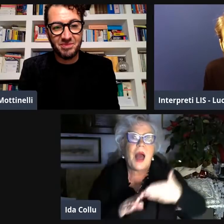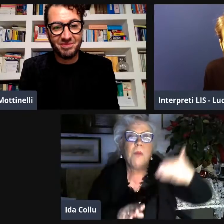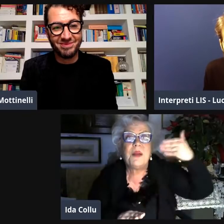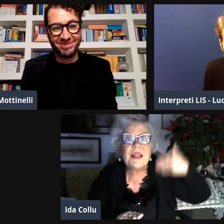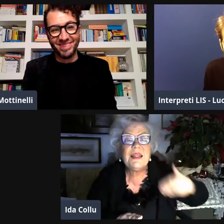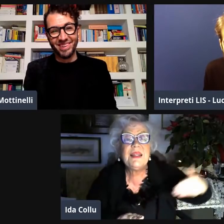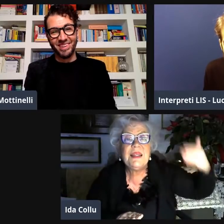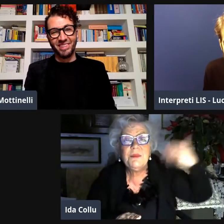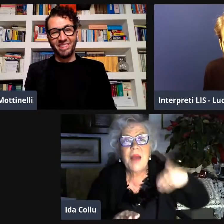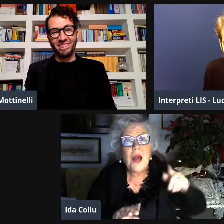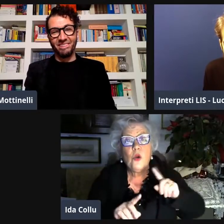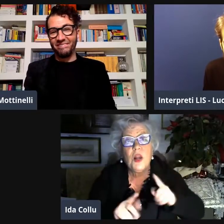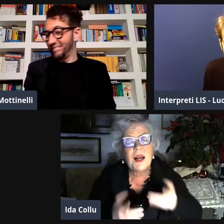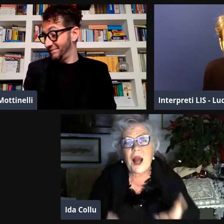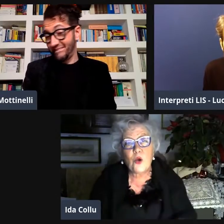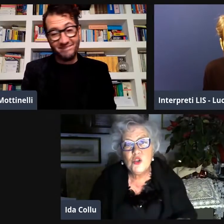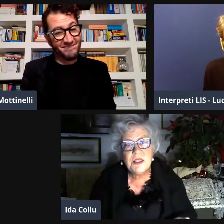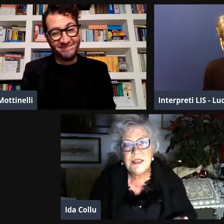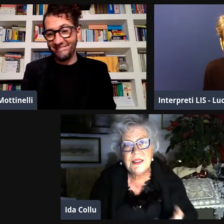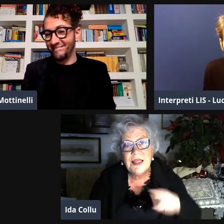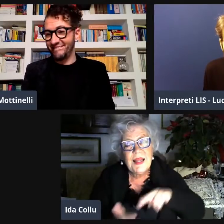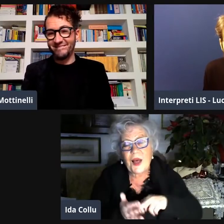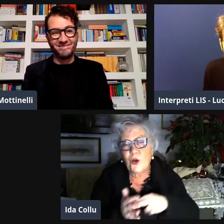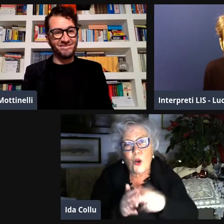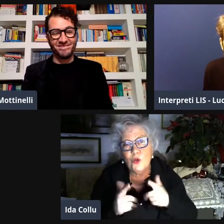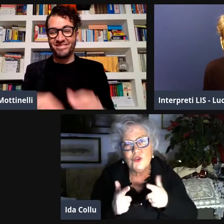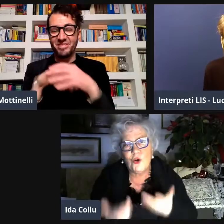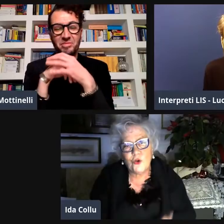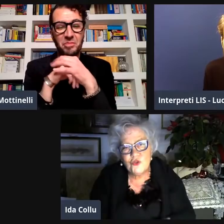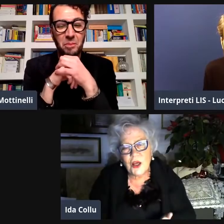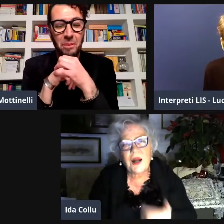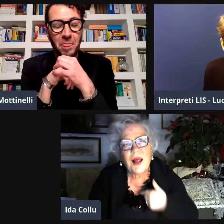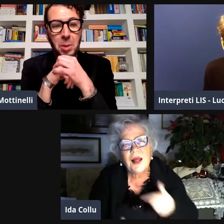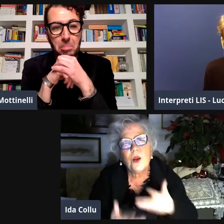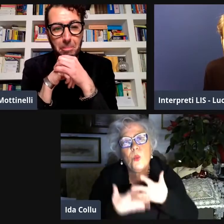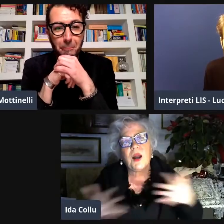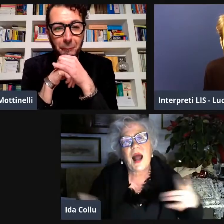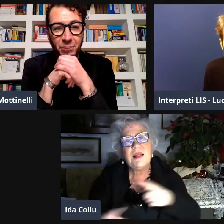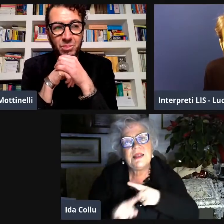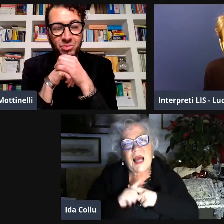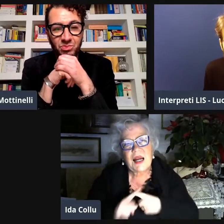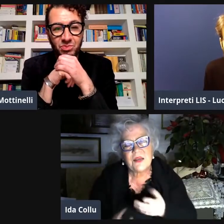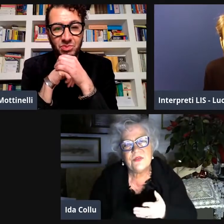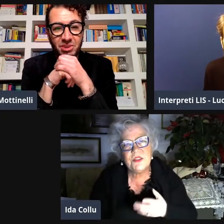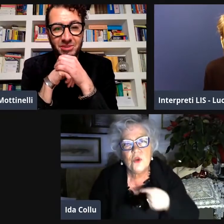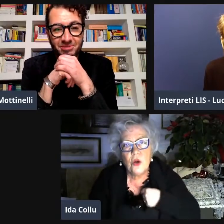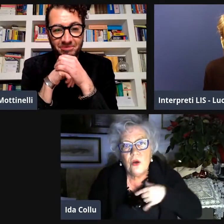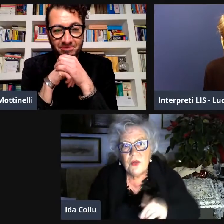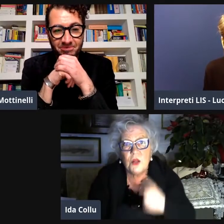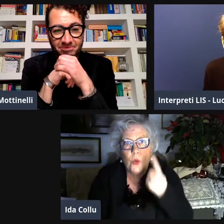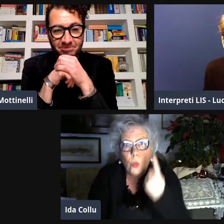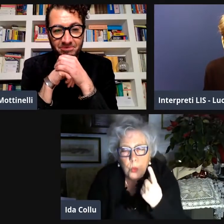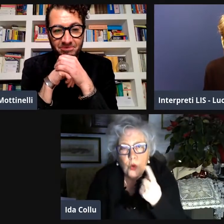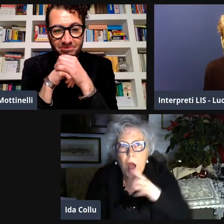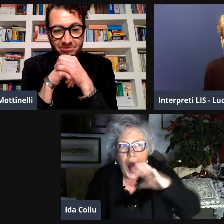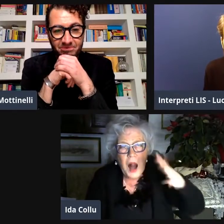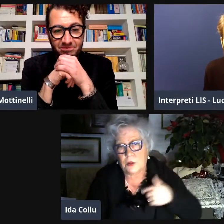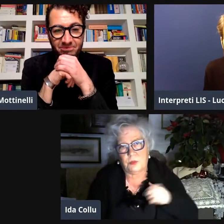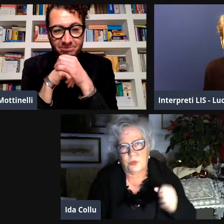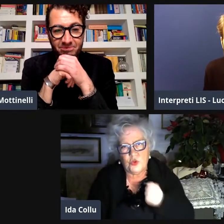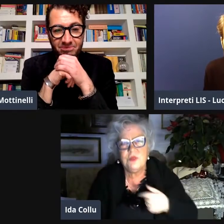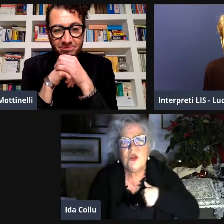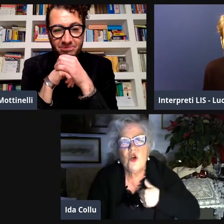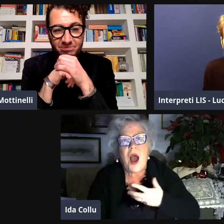incontrare posso incontrarlo continuamente tutte le sere ma allora non era così la tecnologia non c'era è stato un grande